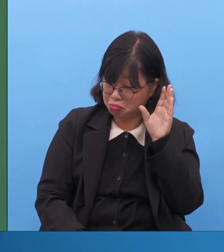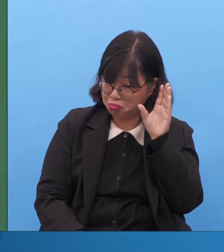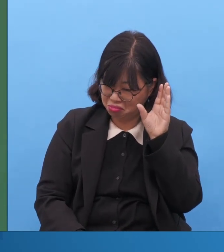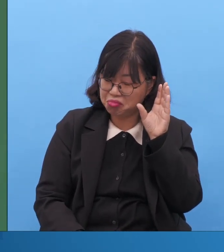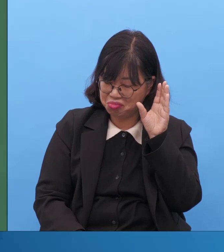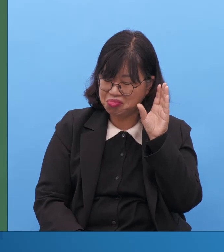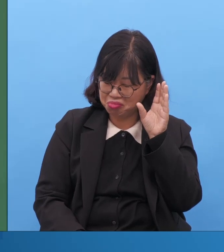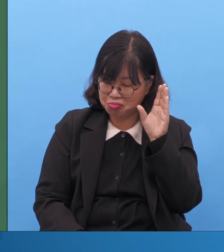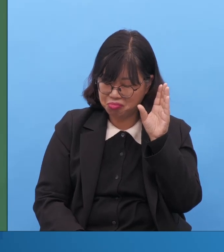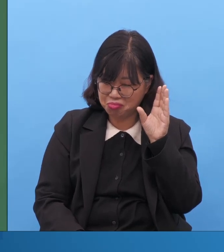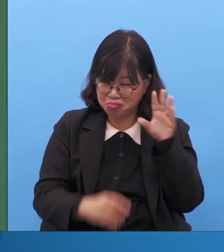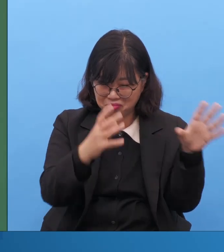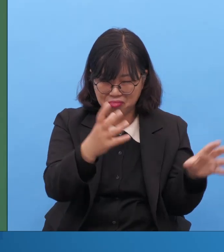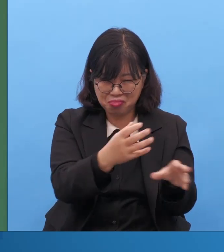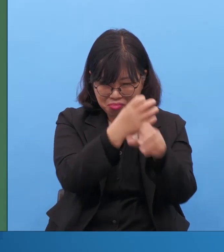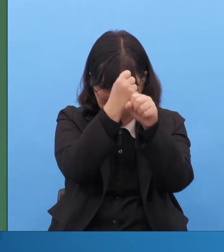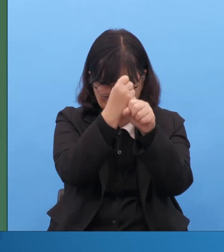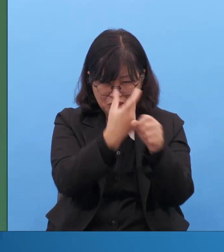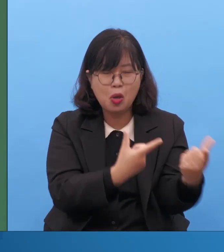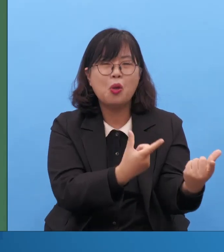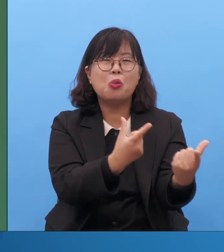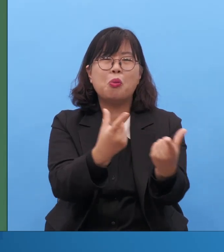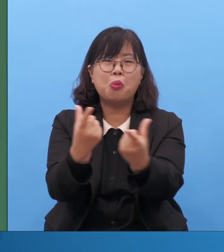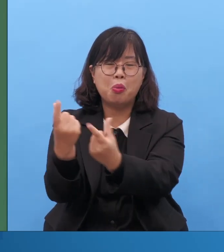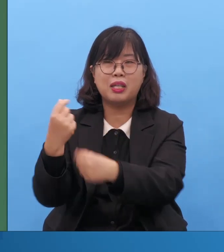사고 나는 아니야